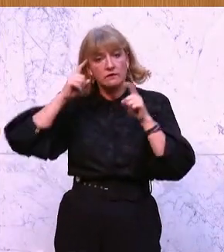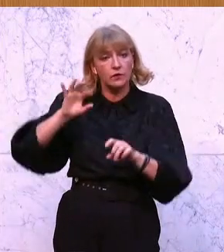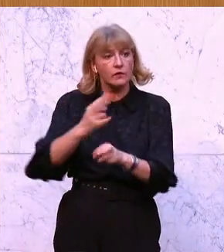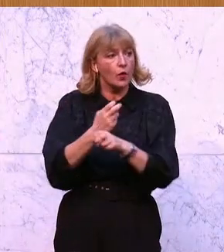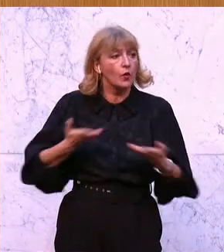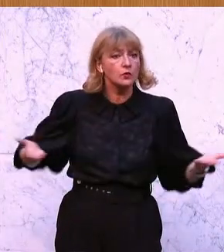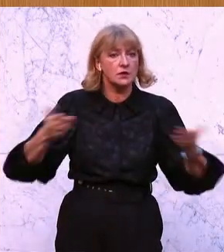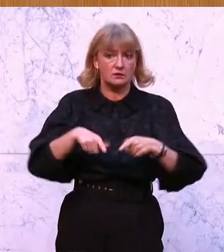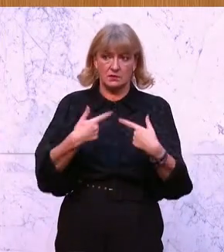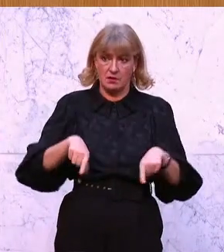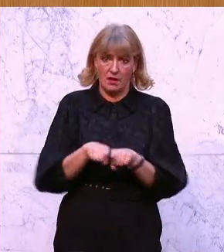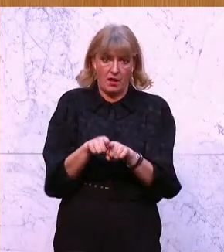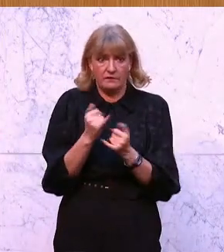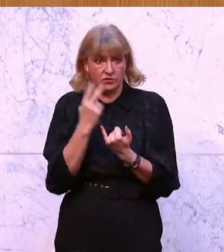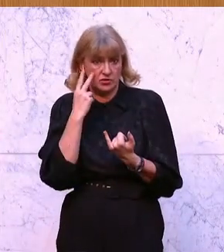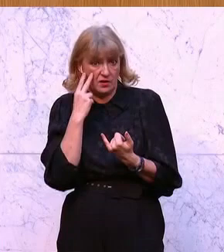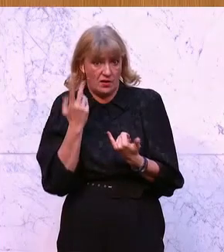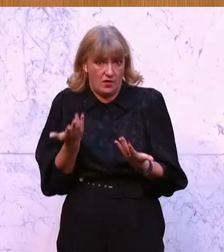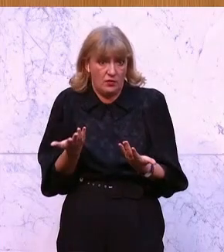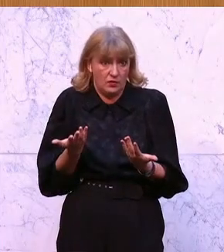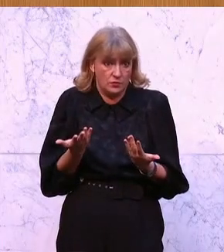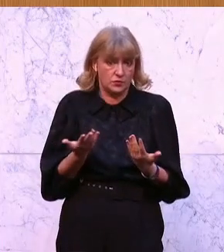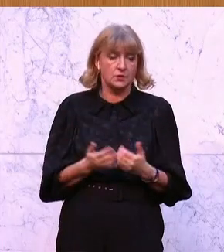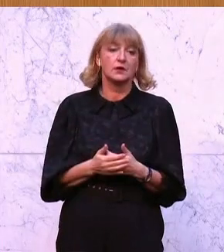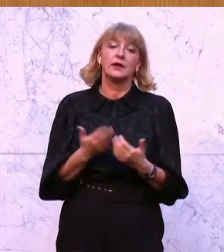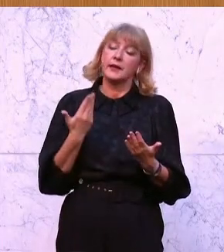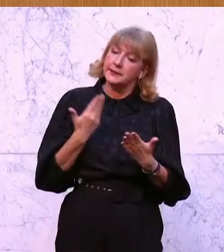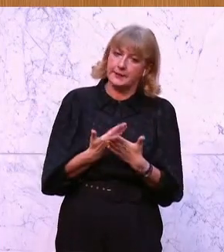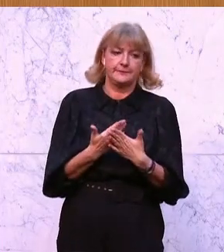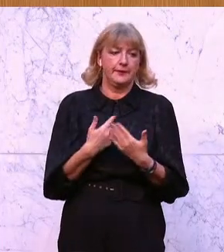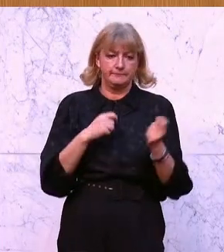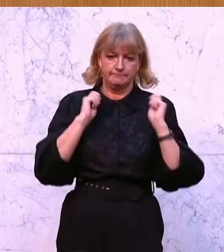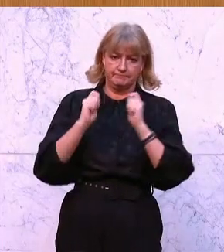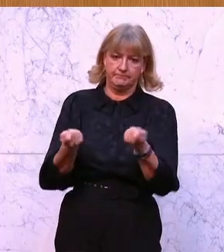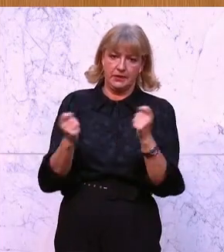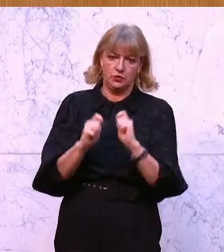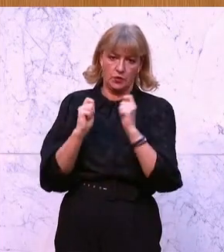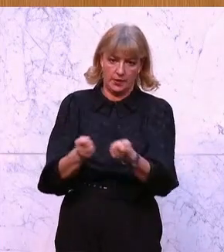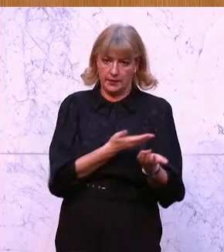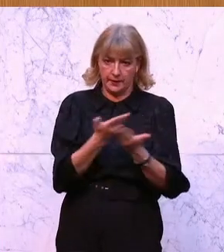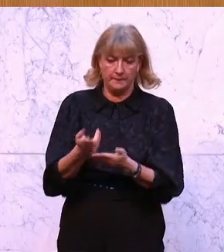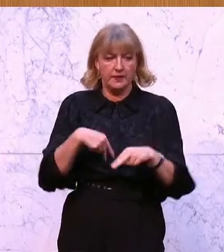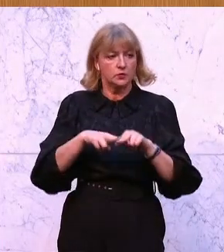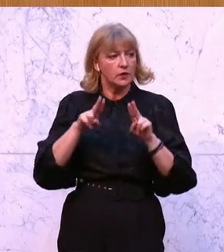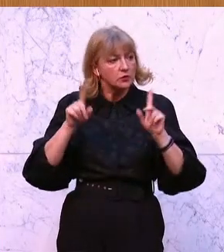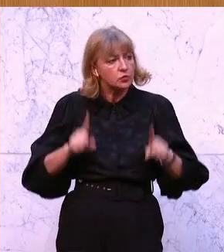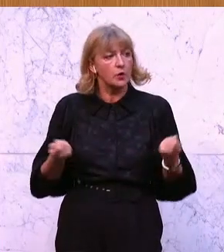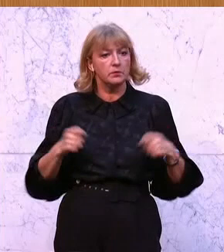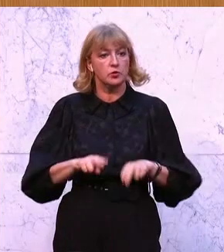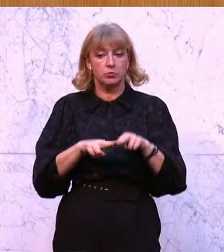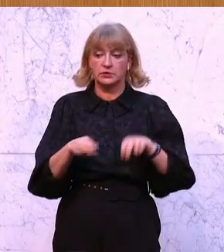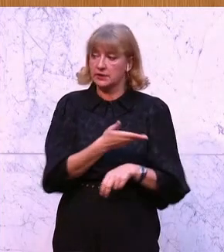die Österreicher in diesem Land ausschauen sollte. Deshalb bringe ich diesen Entschließungsantrag nur ein. Der Nationalrat wolle beschließen, die